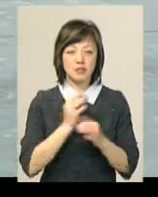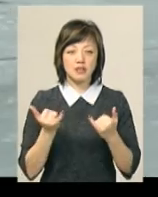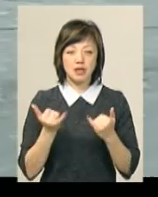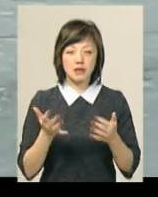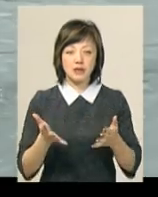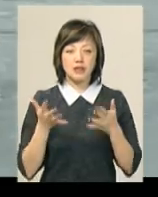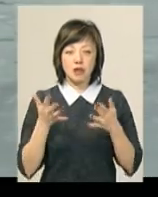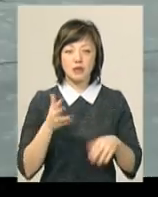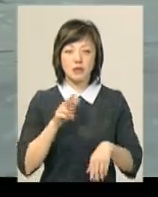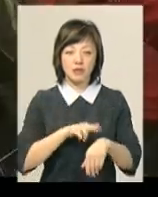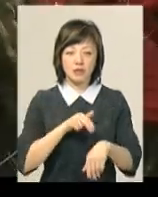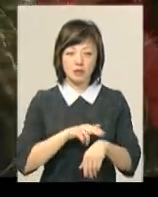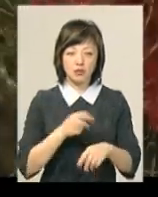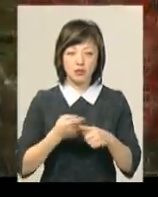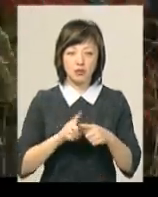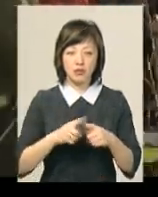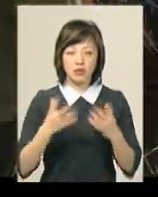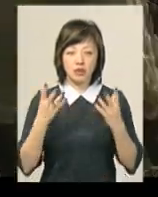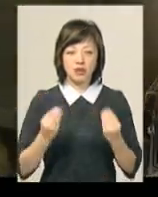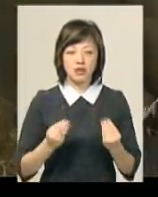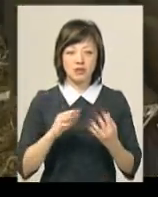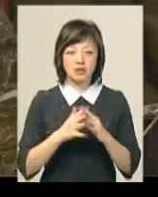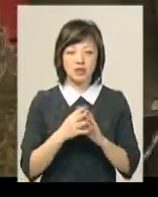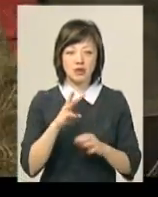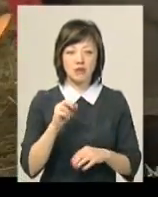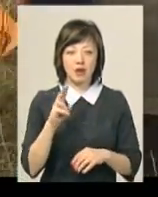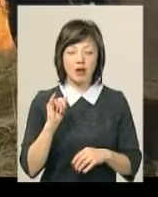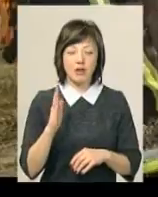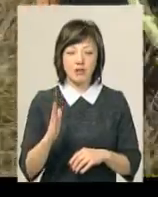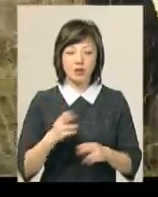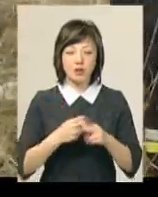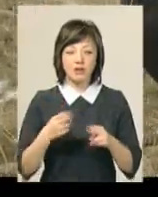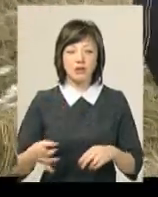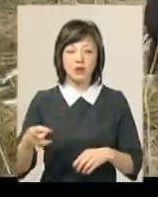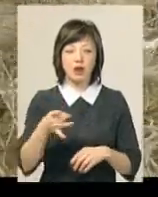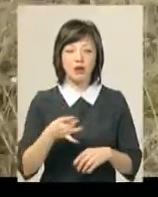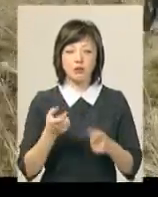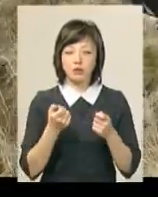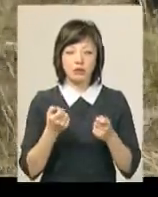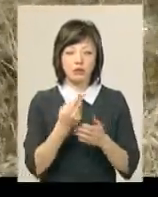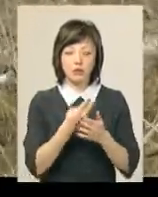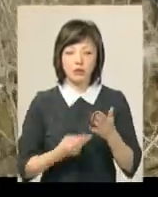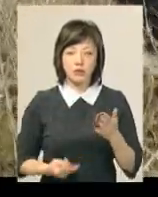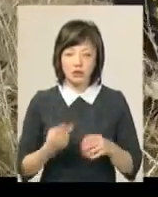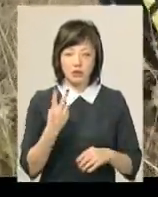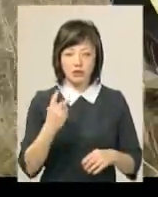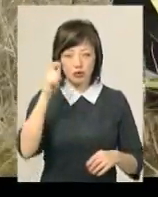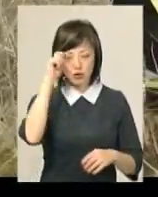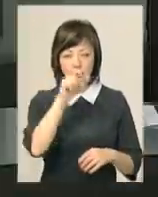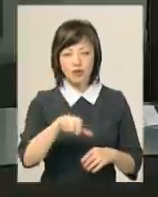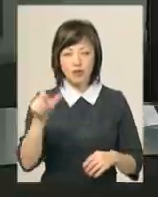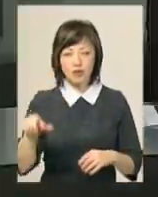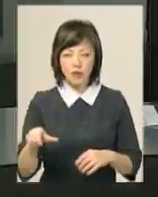встановлюють правоохоронці. Цього ж дня у селі Маків Дунеєвецького району під час зимової риболовлі ледь не втопилося двоє чоловіків.